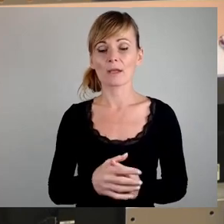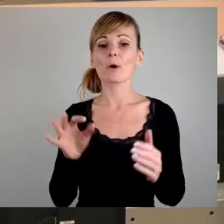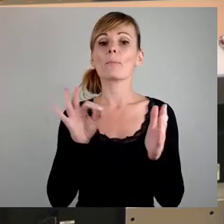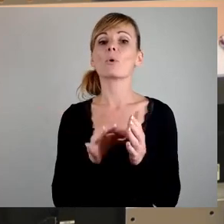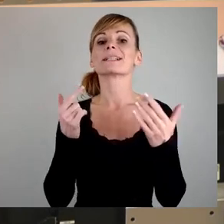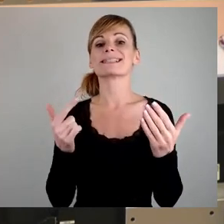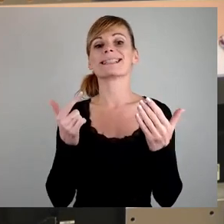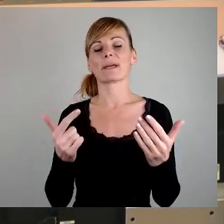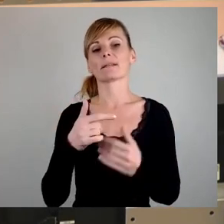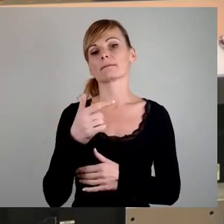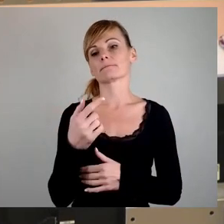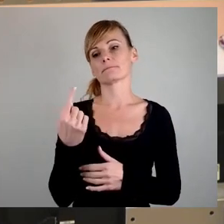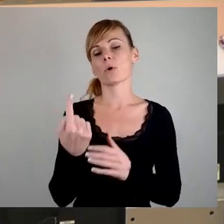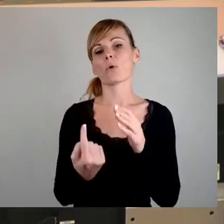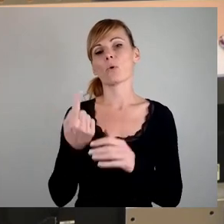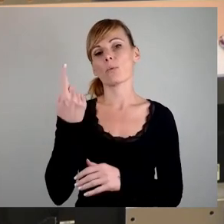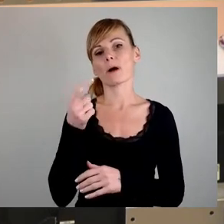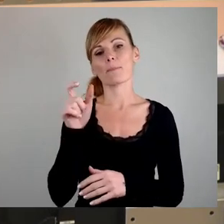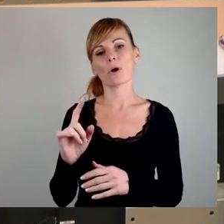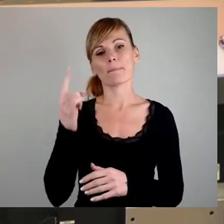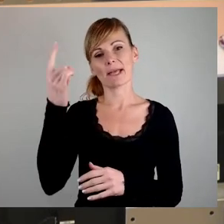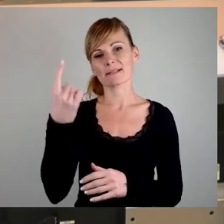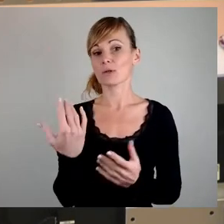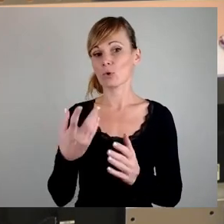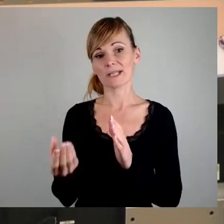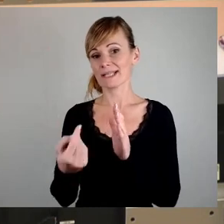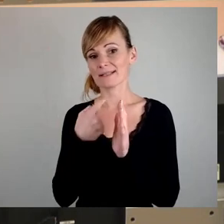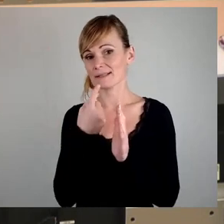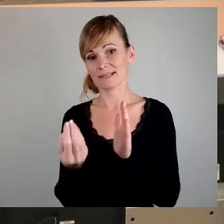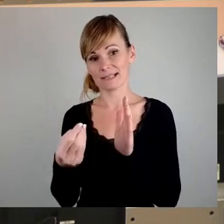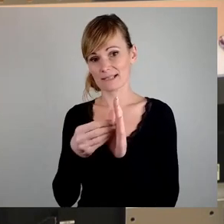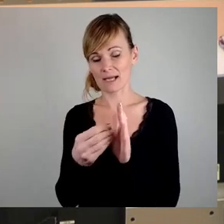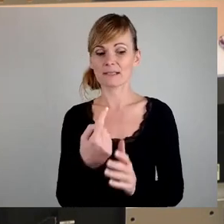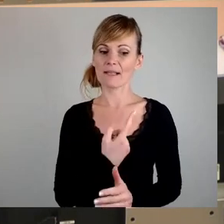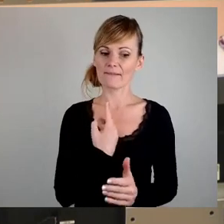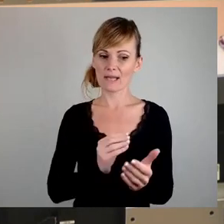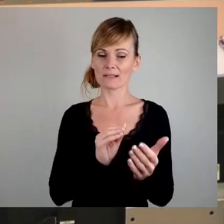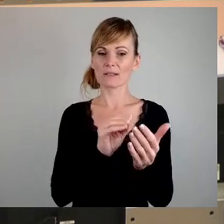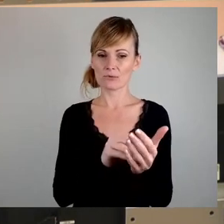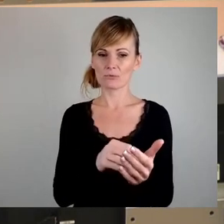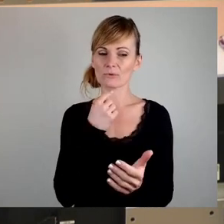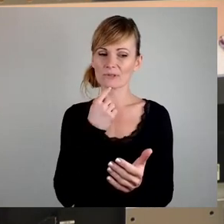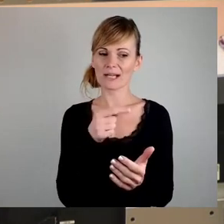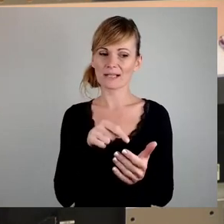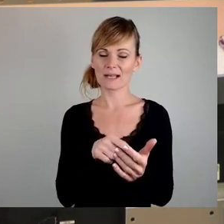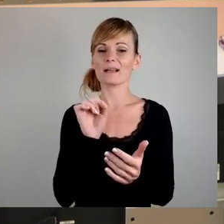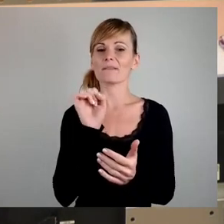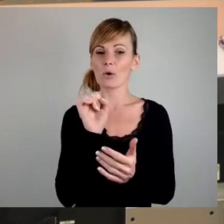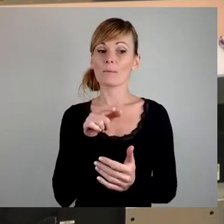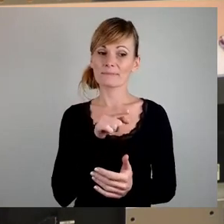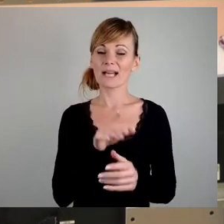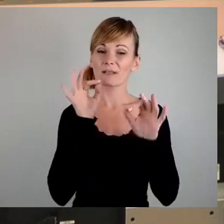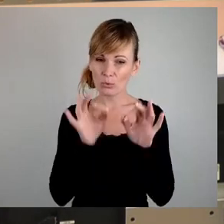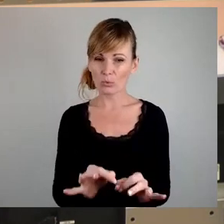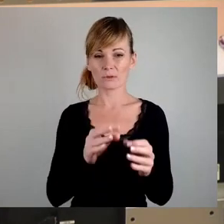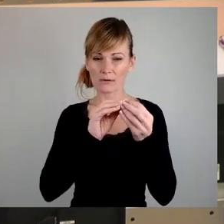OB vielleicht noch nicht so genannt hat, von uns hier dazu gebracht wird. Warum ist das ein guter Deal? Wir haben in den letzten Wochen gehört, welche Schwierigkeiten